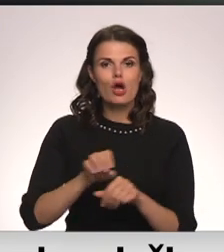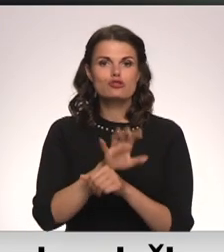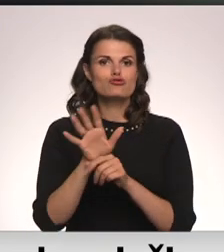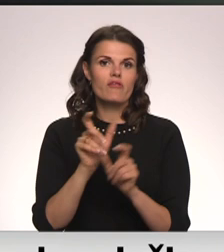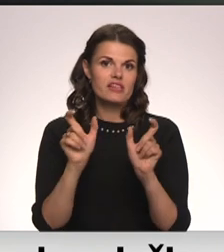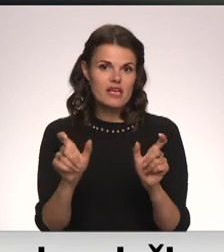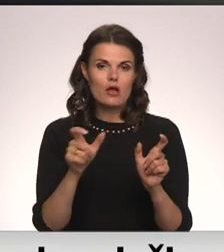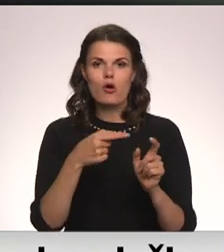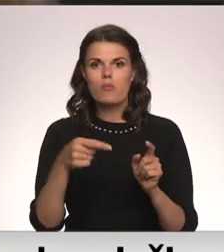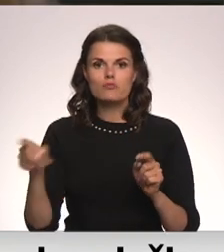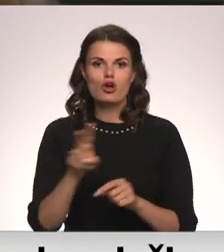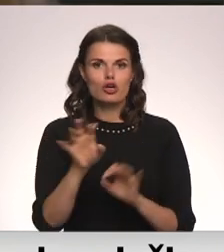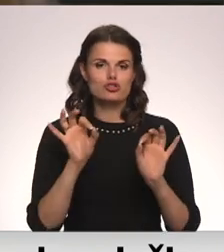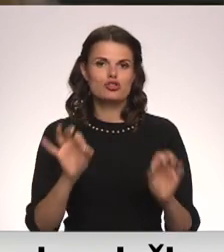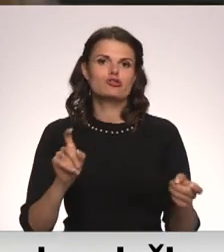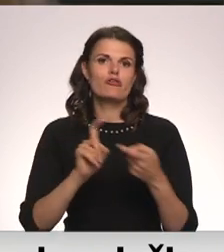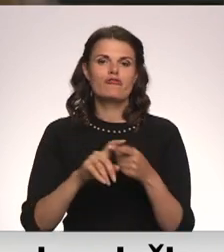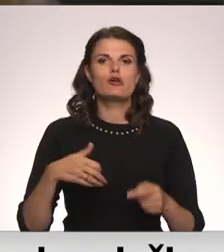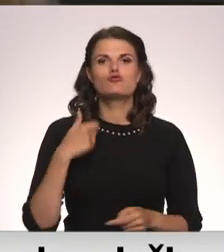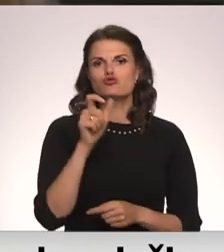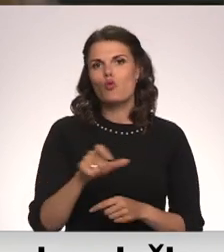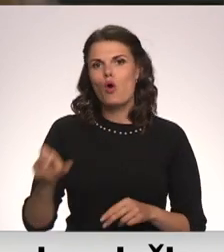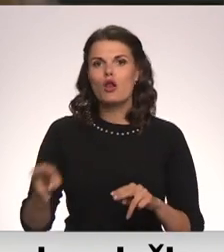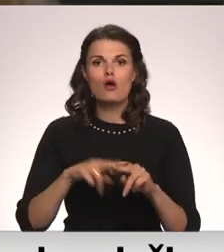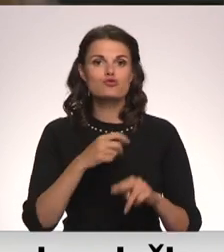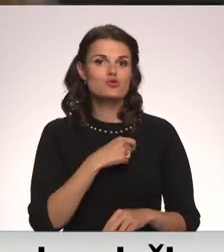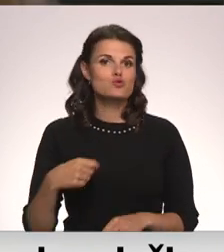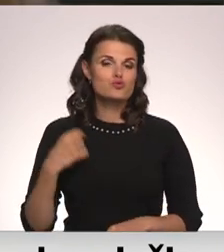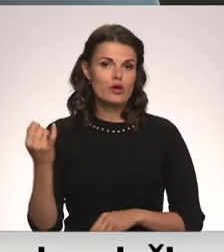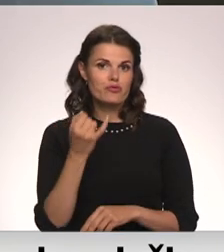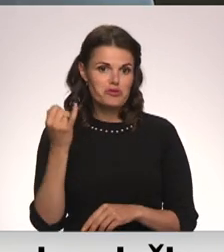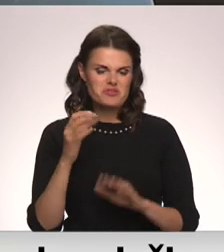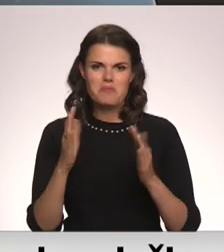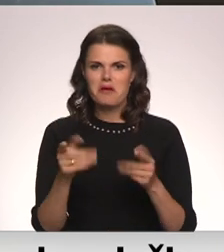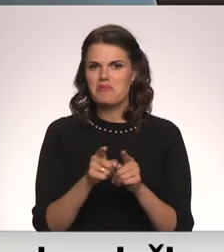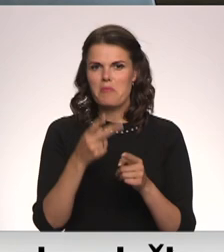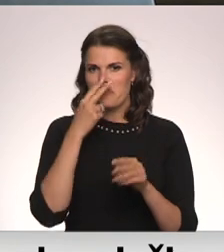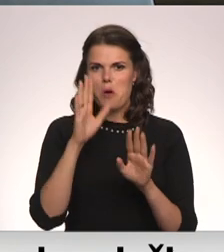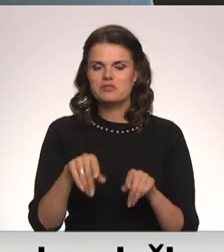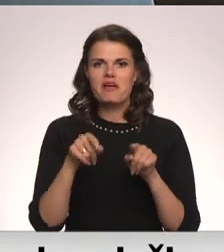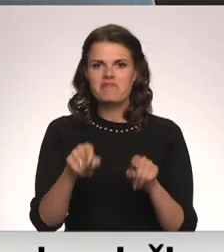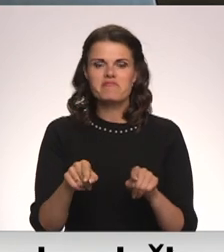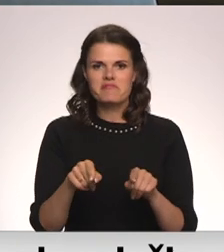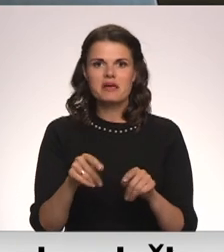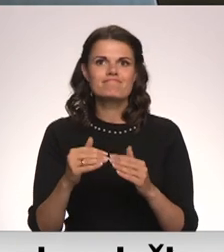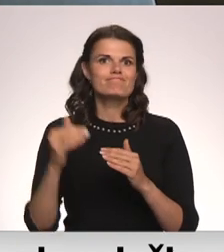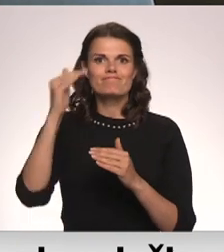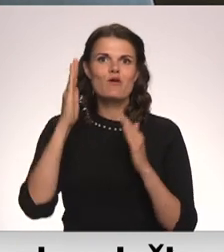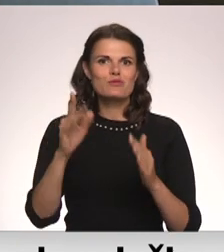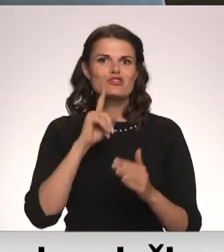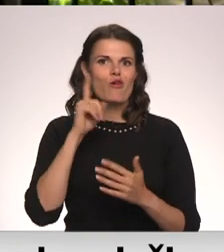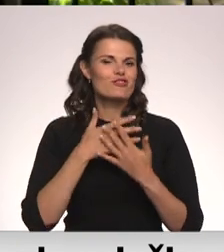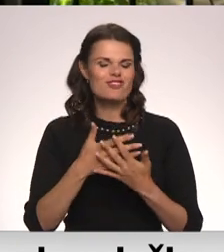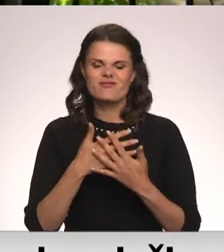ierobežojumiem, kas tieši skārs arī skolēn un studentu intereses, providus neuzskata, ka tas būtu iemesls augstākam jauniešu